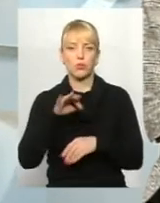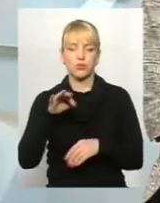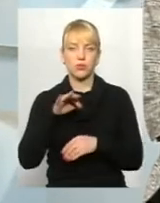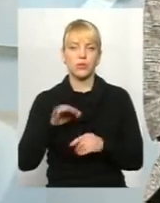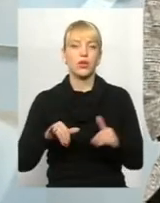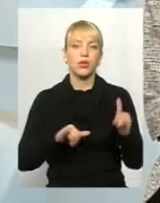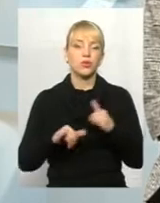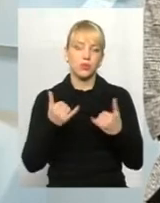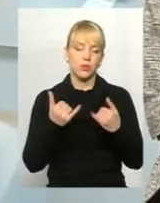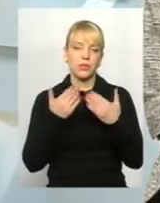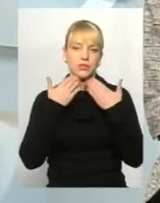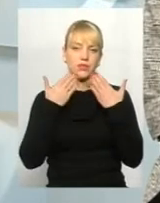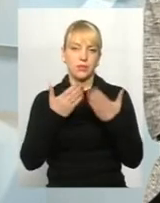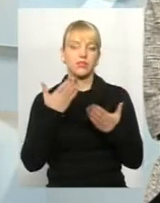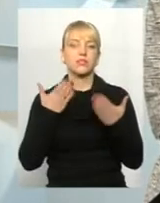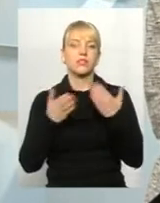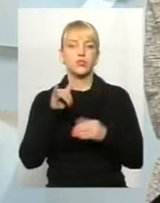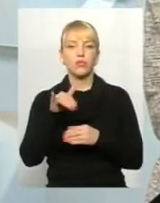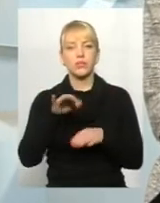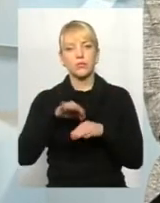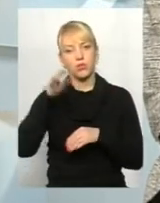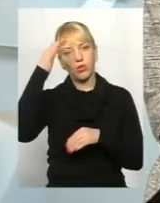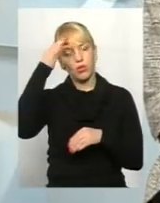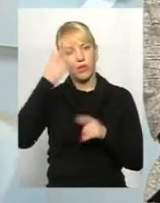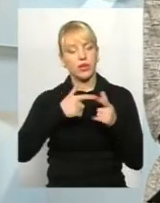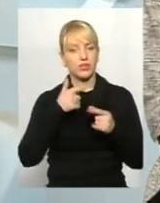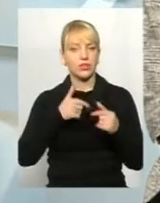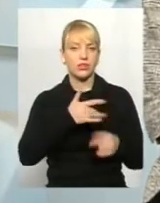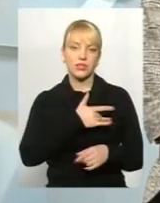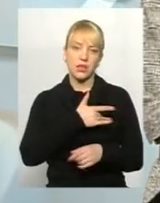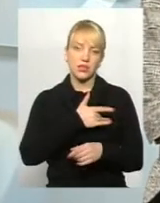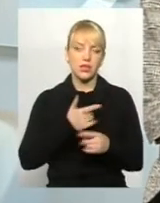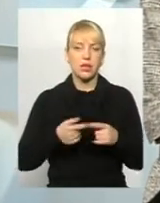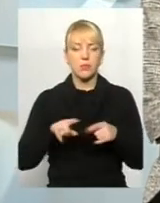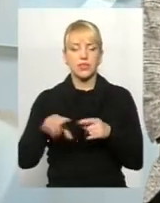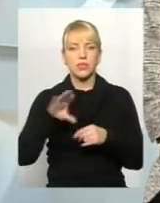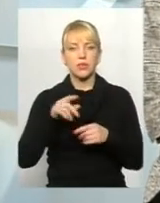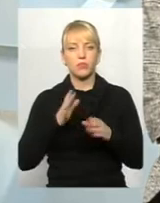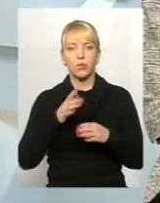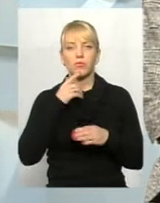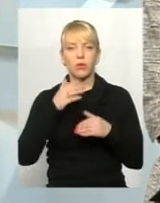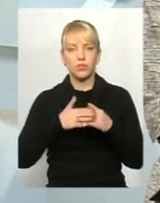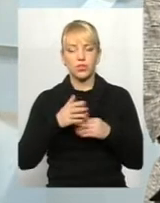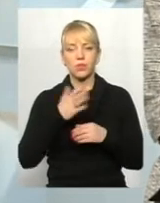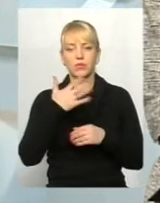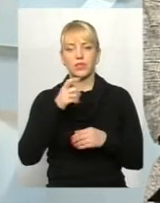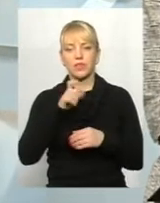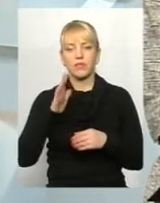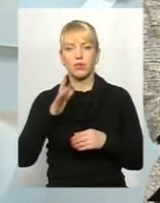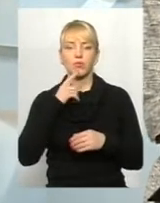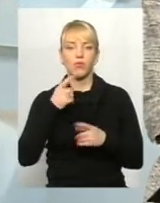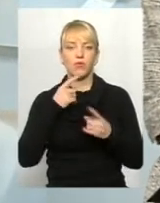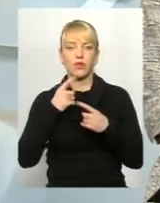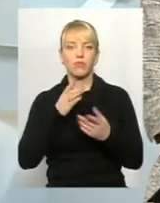Куди тепер звертатися, якщо у вас болить голова чи серце? Про це все сьогодні найближчих 50 хвилин говоримо в прямому